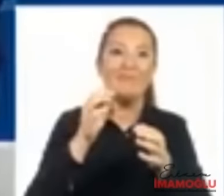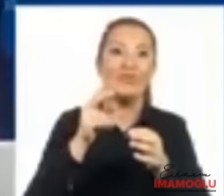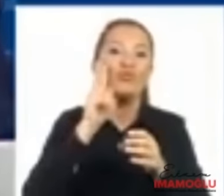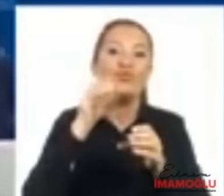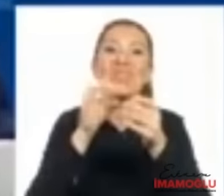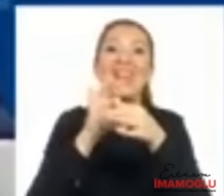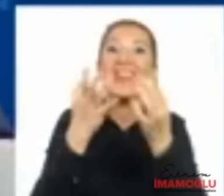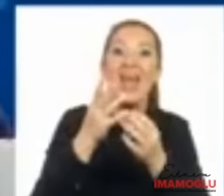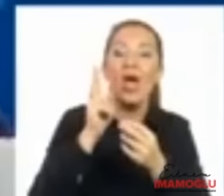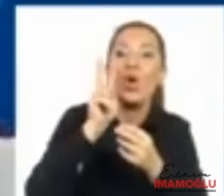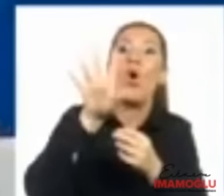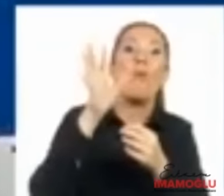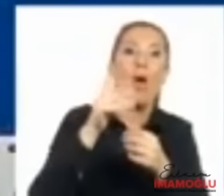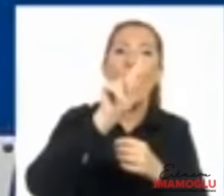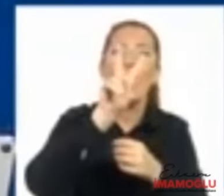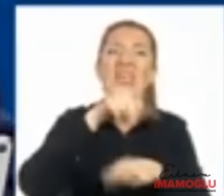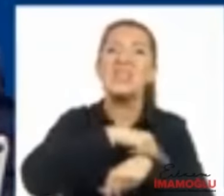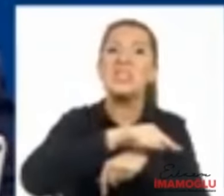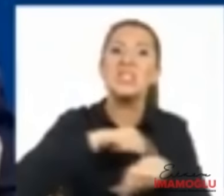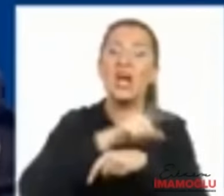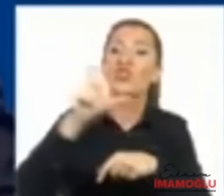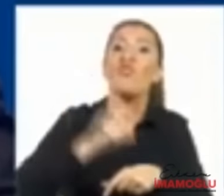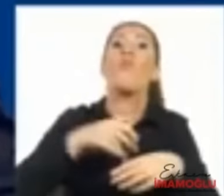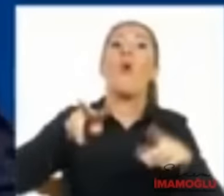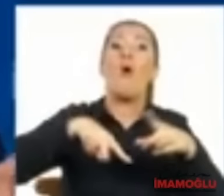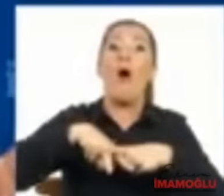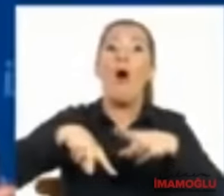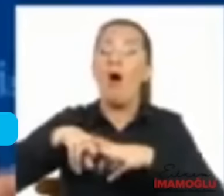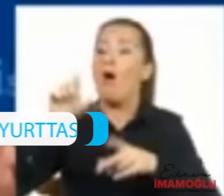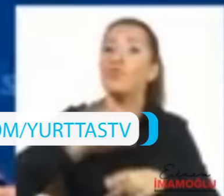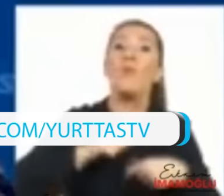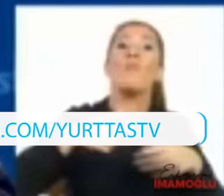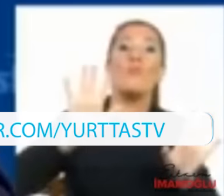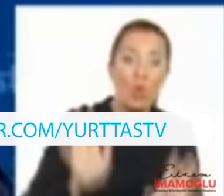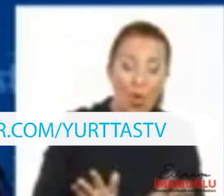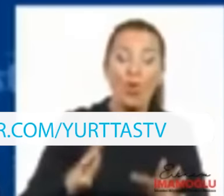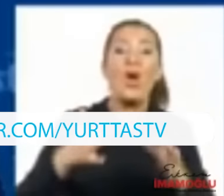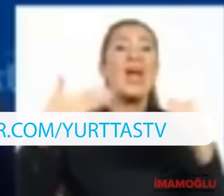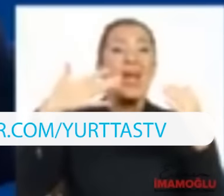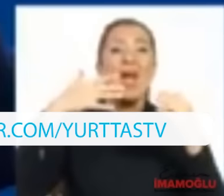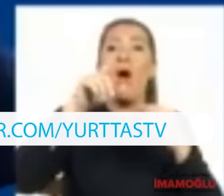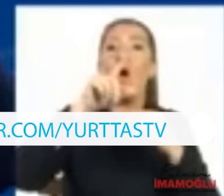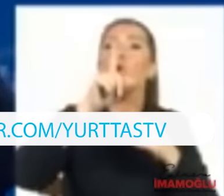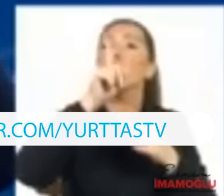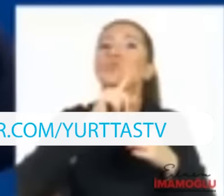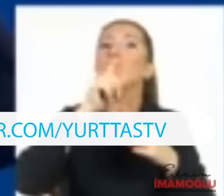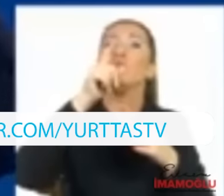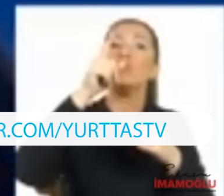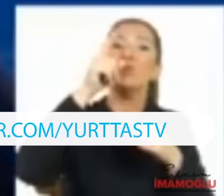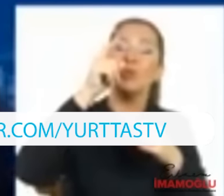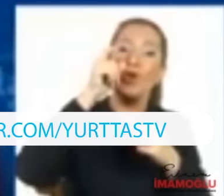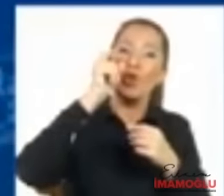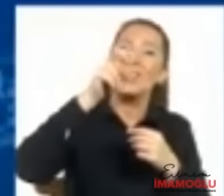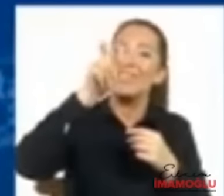yakın sürdü. Örneğin yirmi üç otuzda Anadolu Ajansı oylar yüzde doksan sekiz nokta